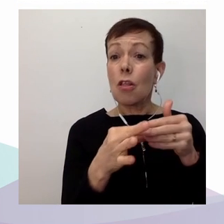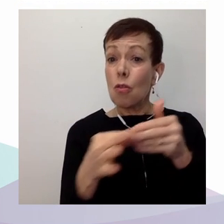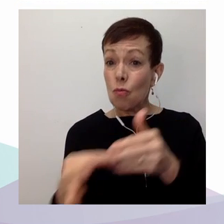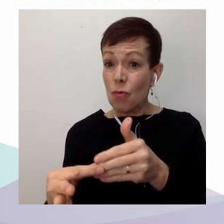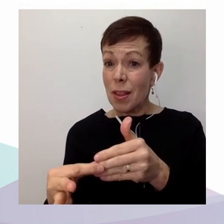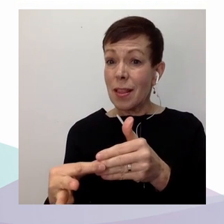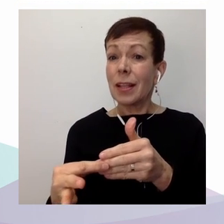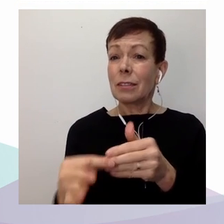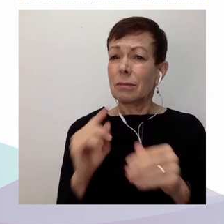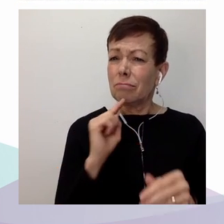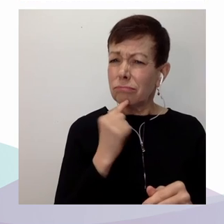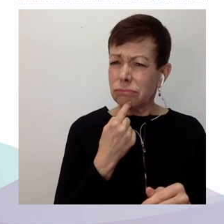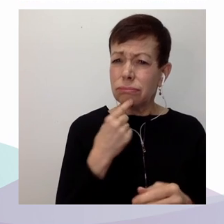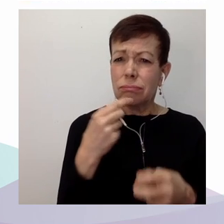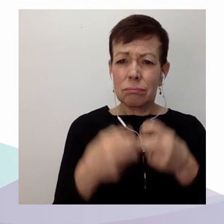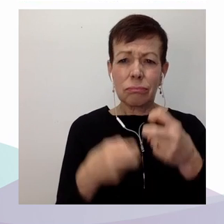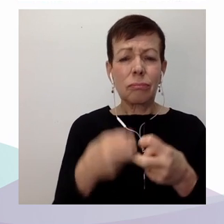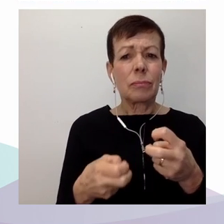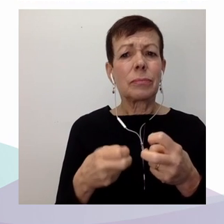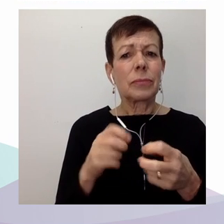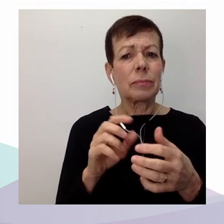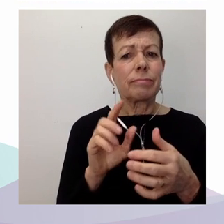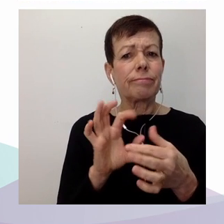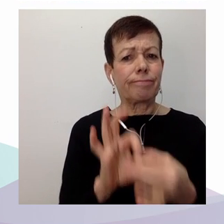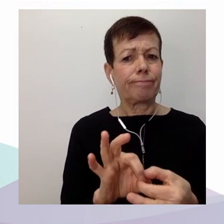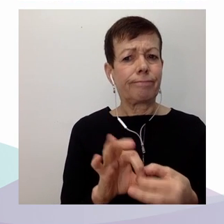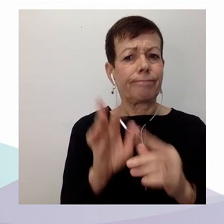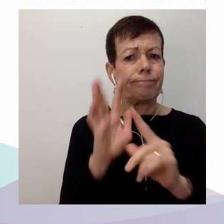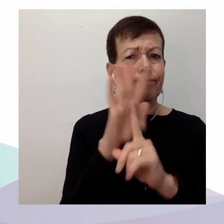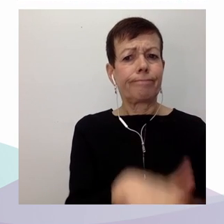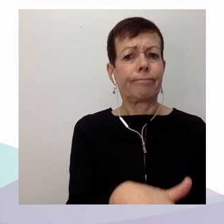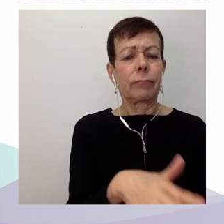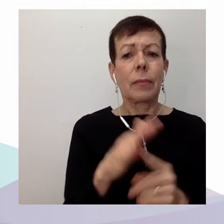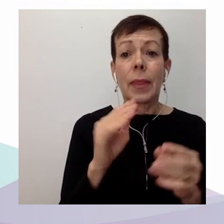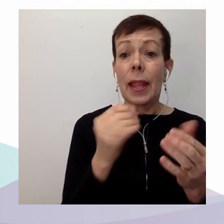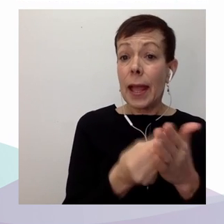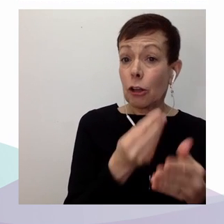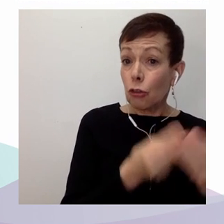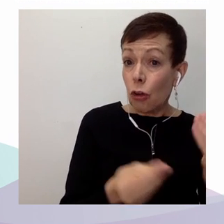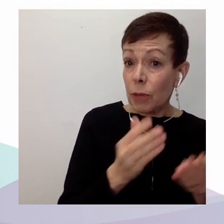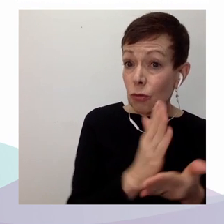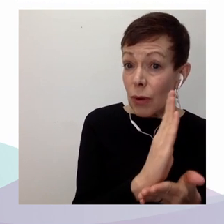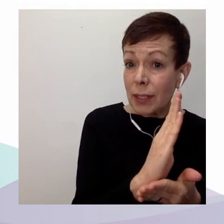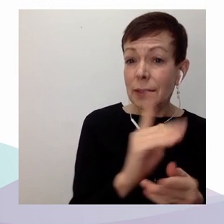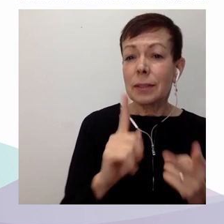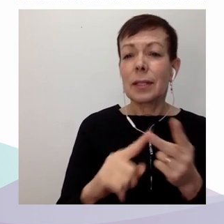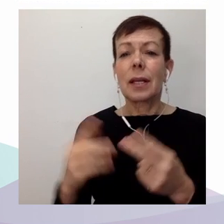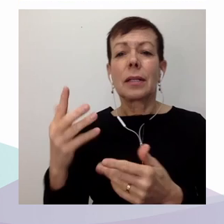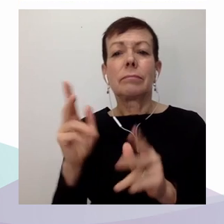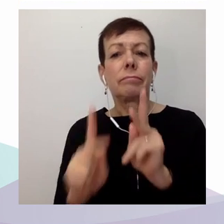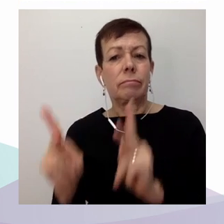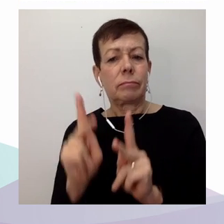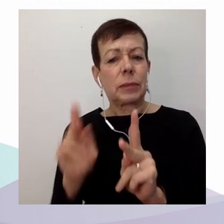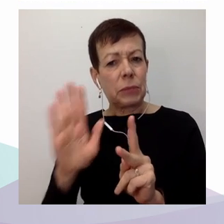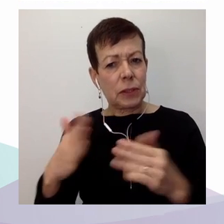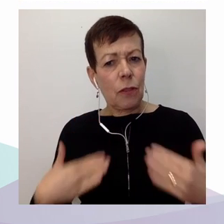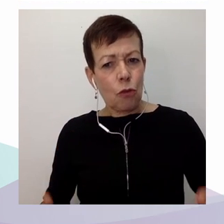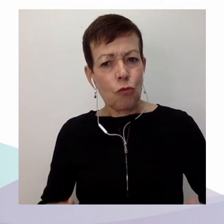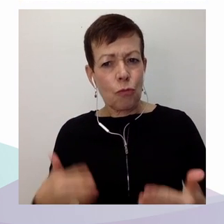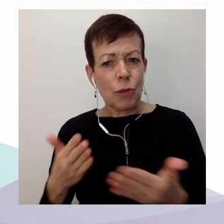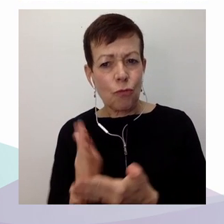qui ont été particulièrement mis en lumière pendant la crise de la COVID-19.